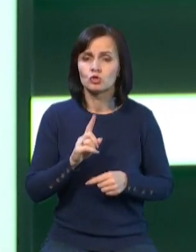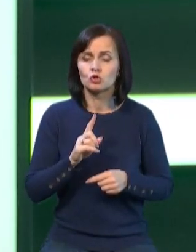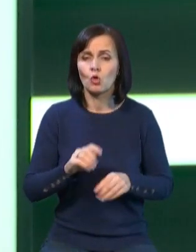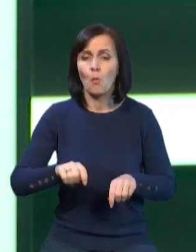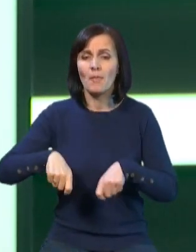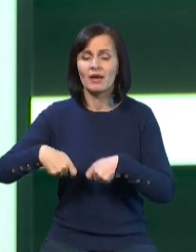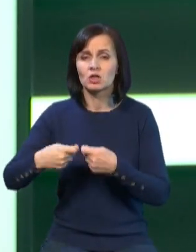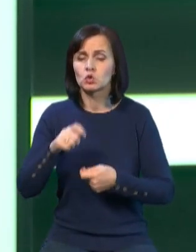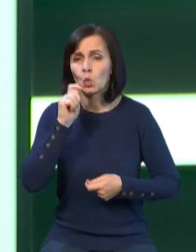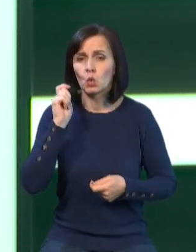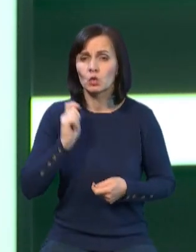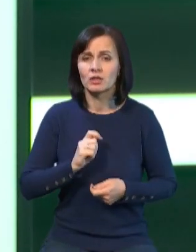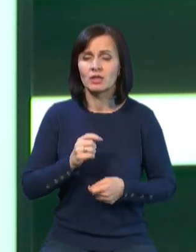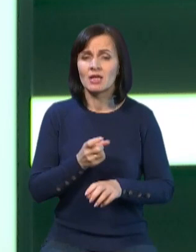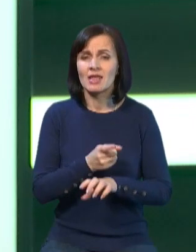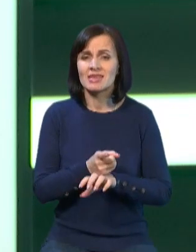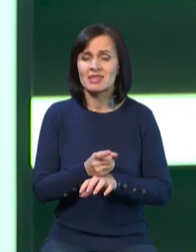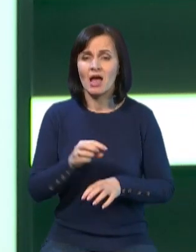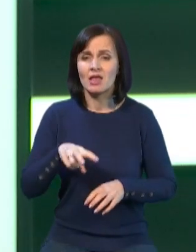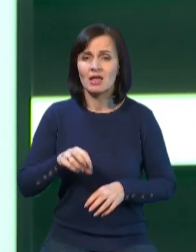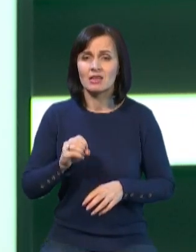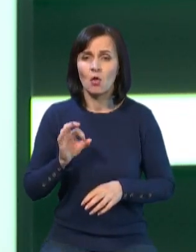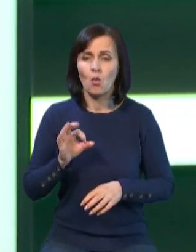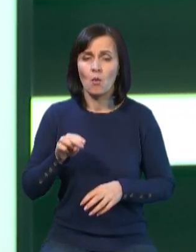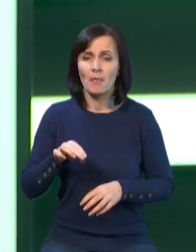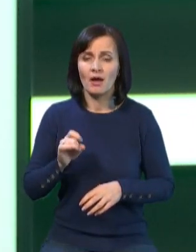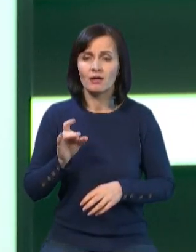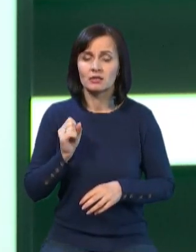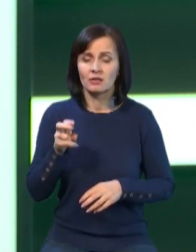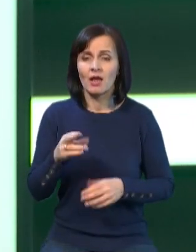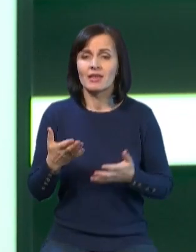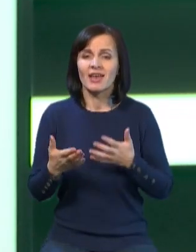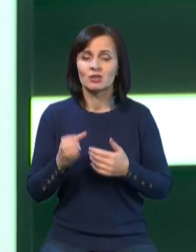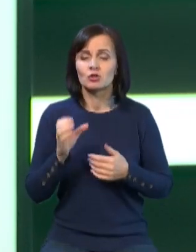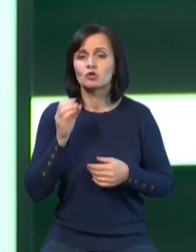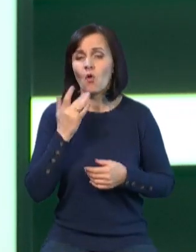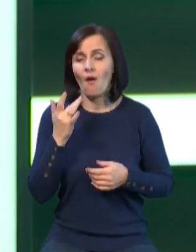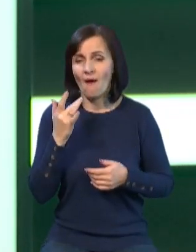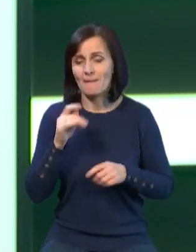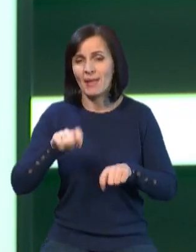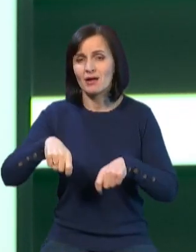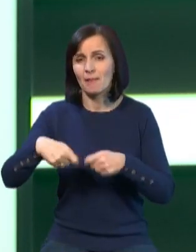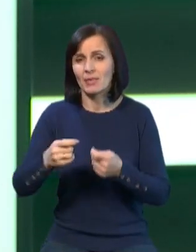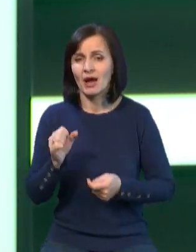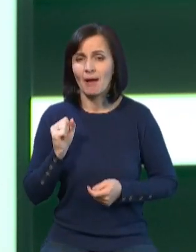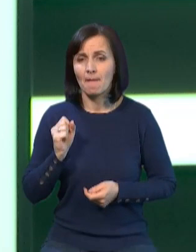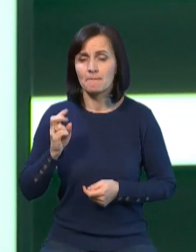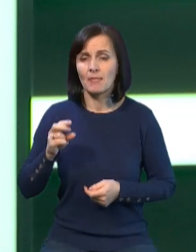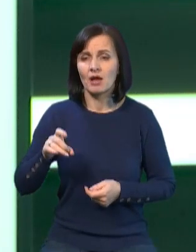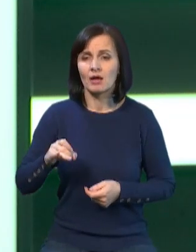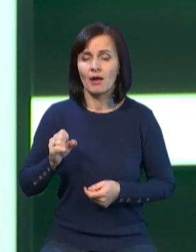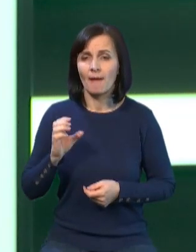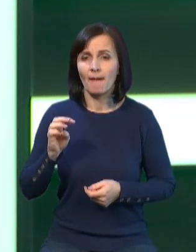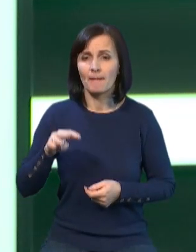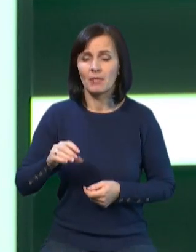Києву танків «Абрамс». Натомість у Білому домі заявили, що кожна країна має ухвалювати власне рішення щодо допомоги Україні.